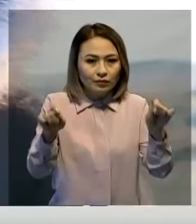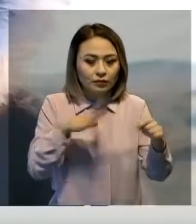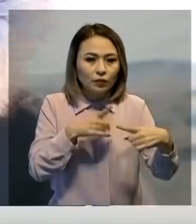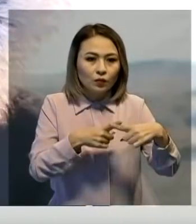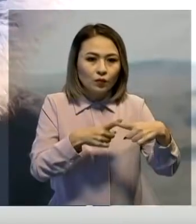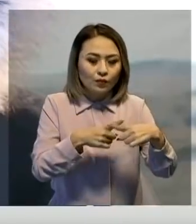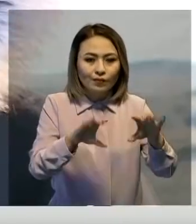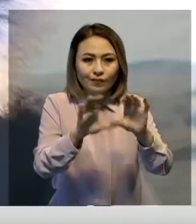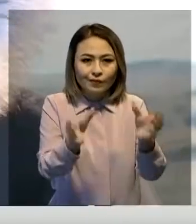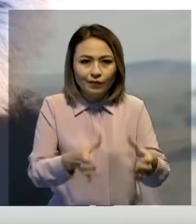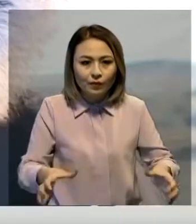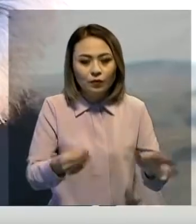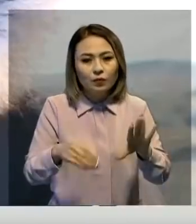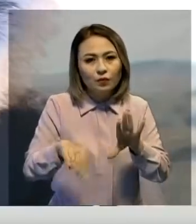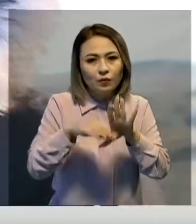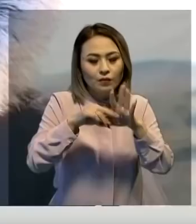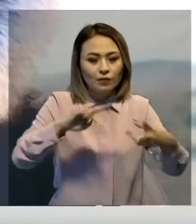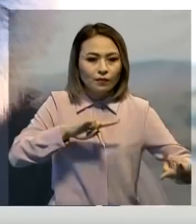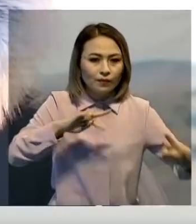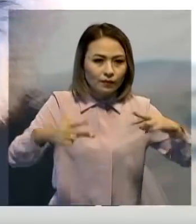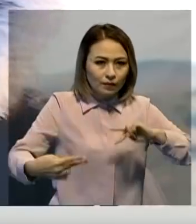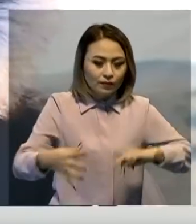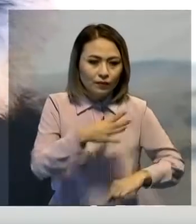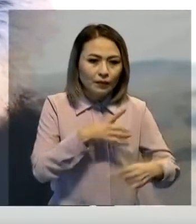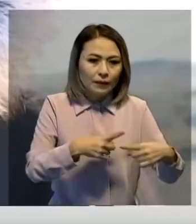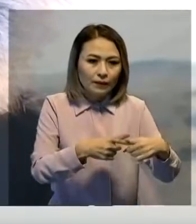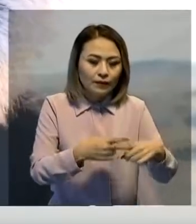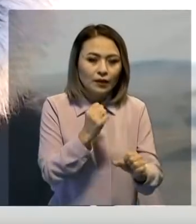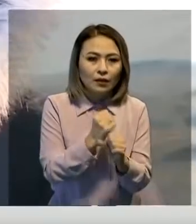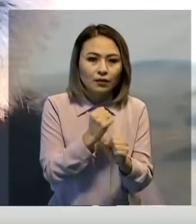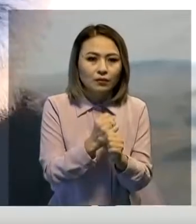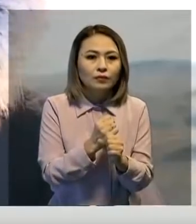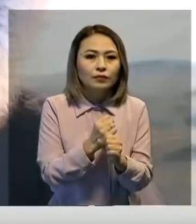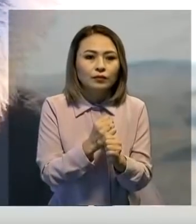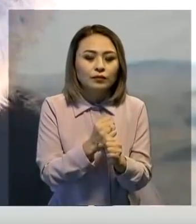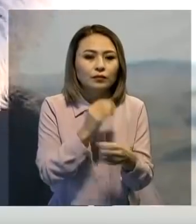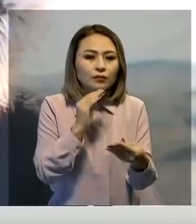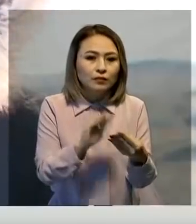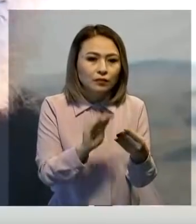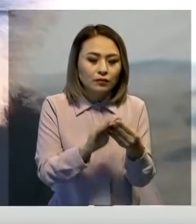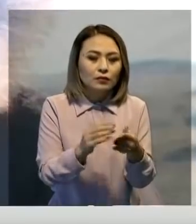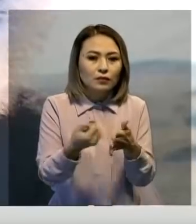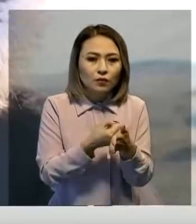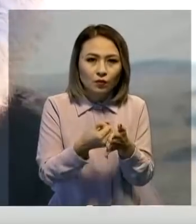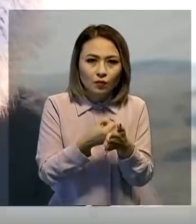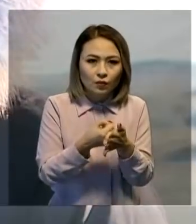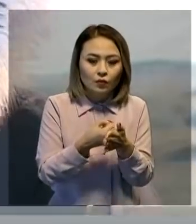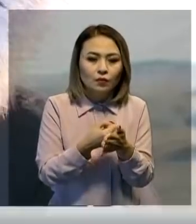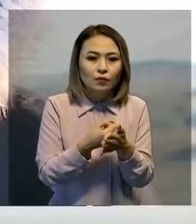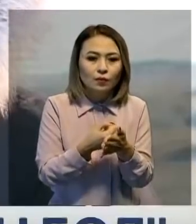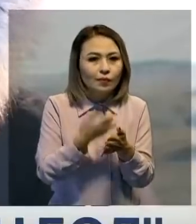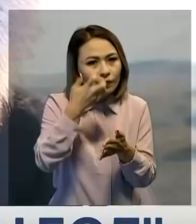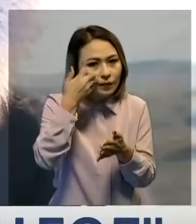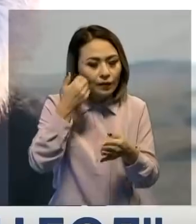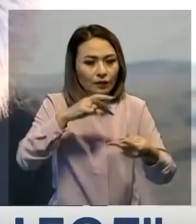бюджеттік қаражаттарға ауыстырылып, жартысының шарым шақырымды күнелікті астанциясын спонсорлық, демеушілік